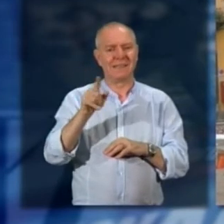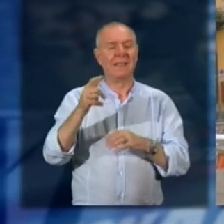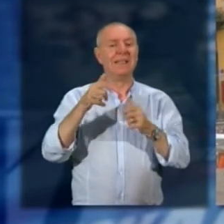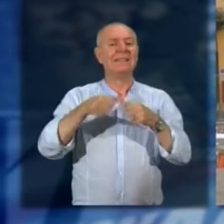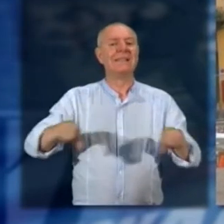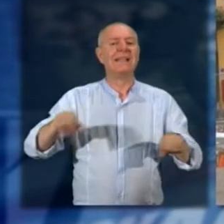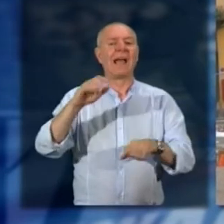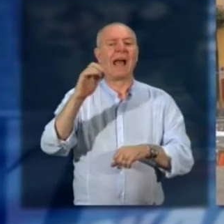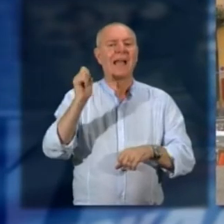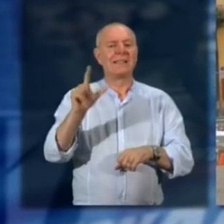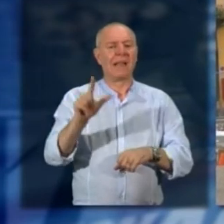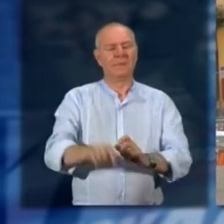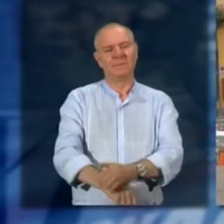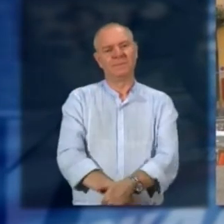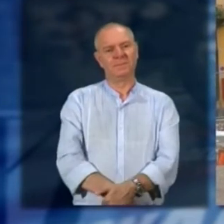'ASL